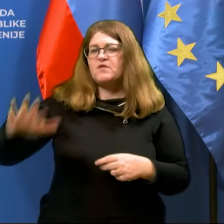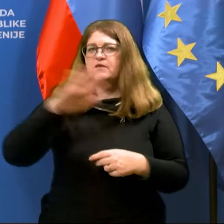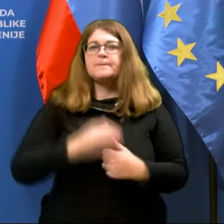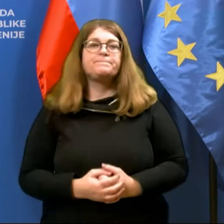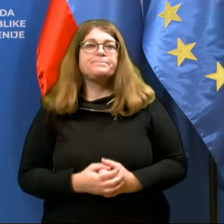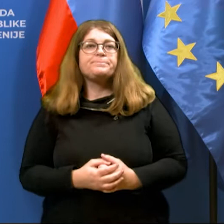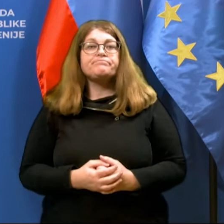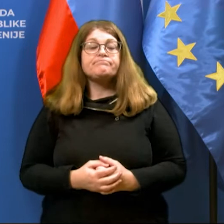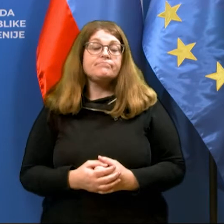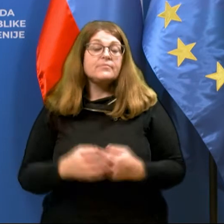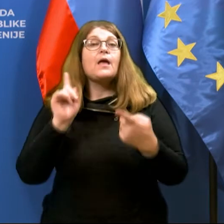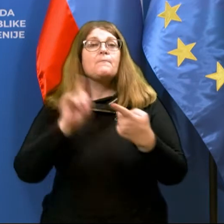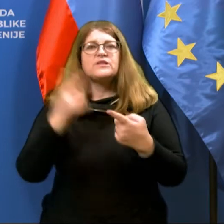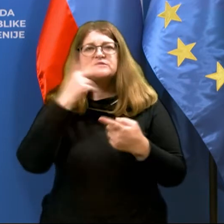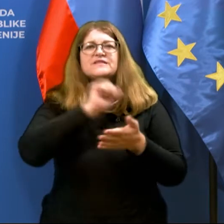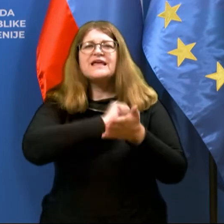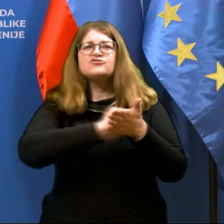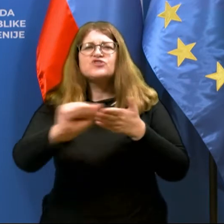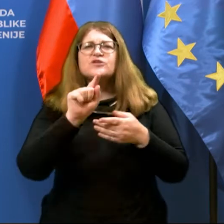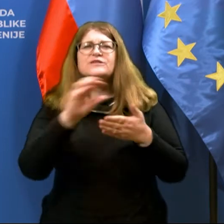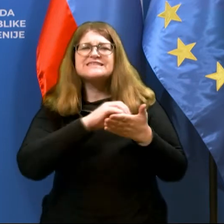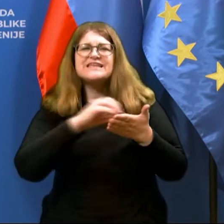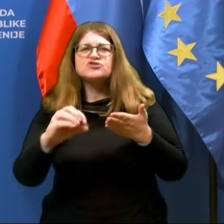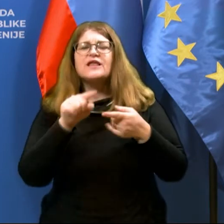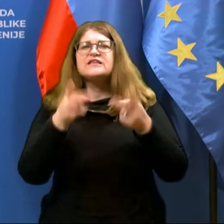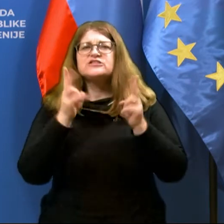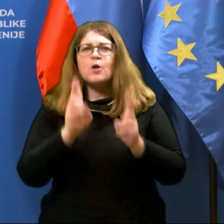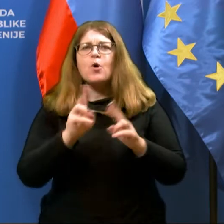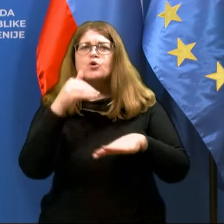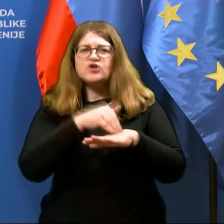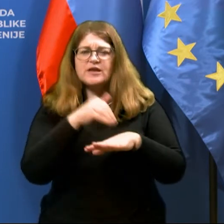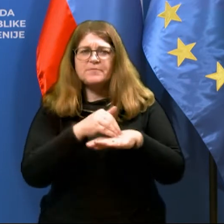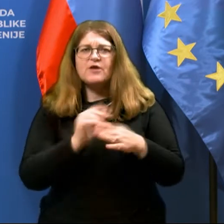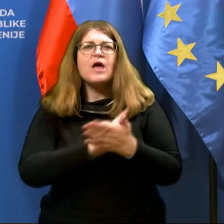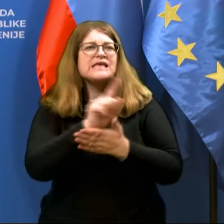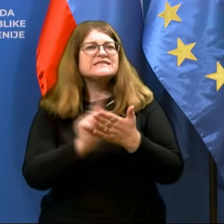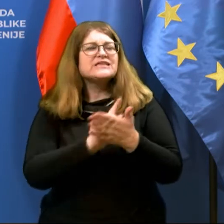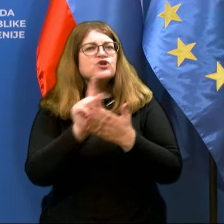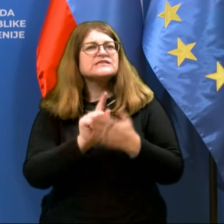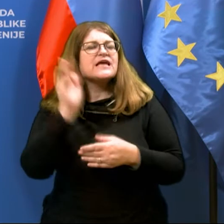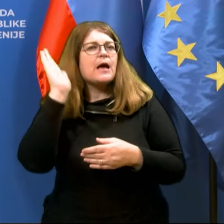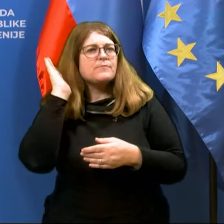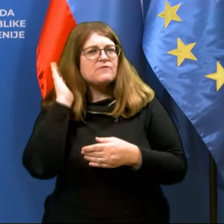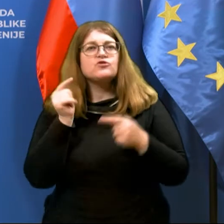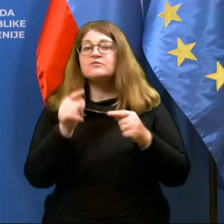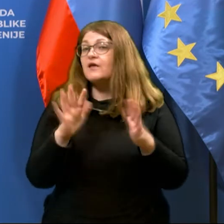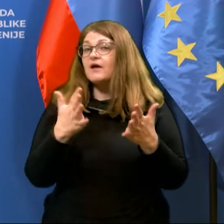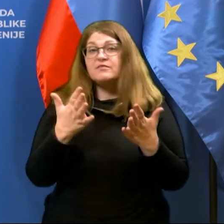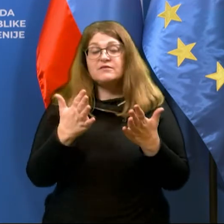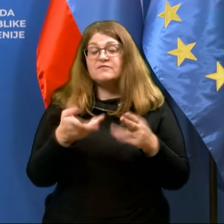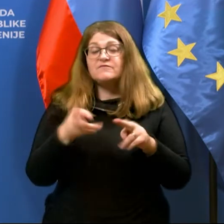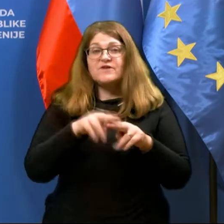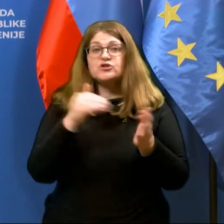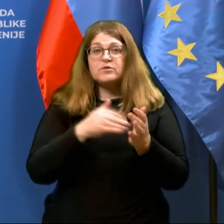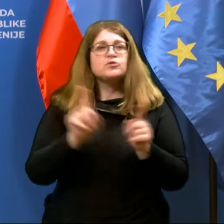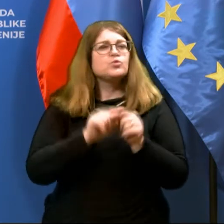Vsledi tega se seveda črtajo tisti členi, ki so omogočali prijavo začastnega pribivališča, tega ni več potrebno, torej ta